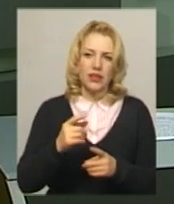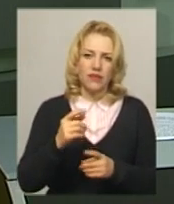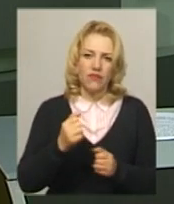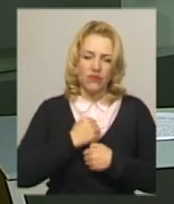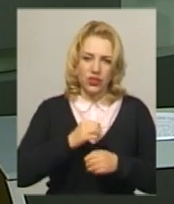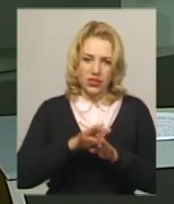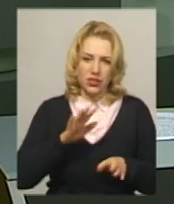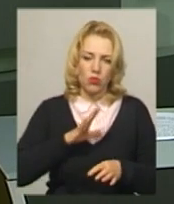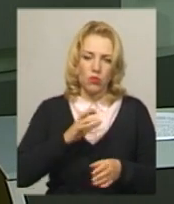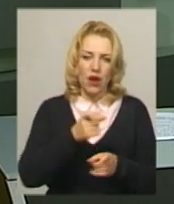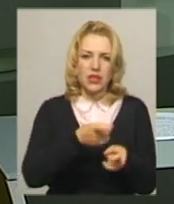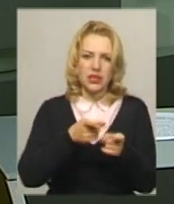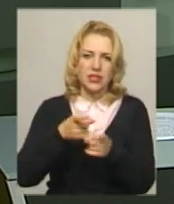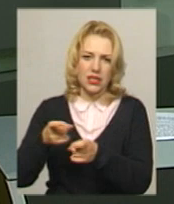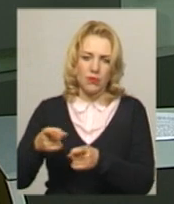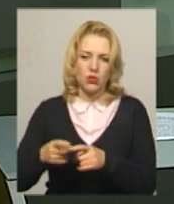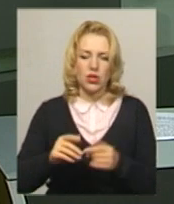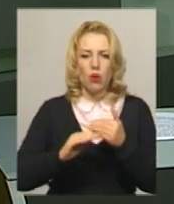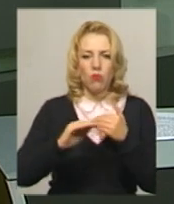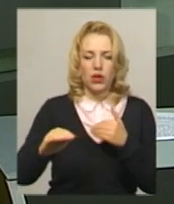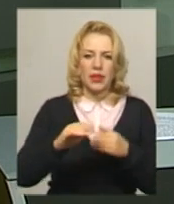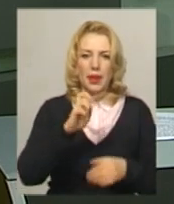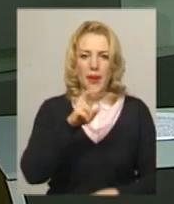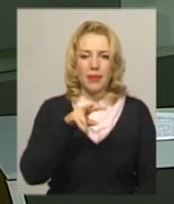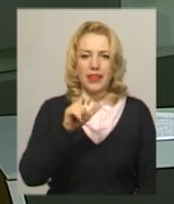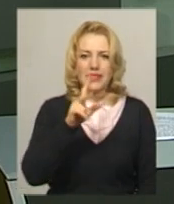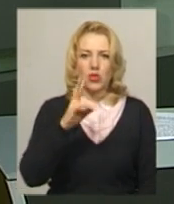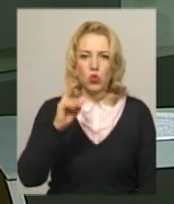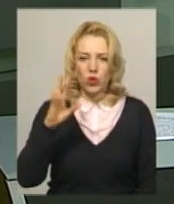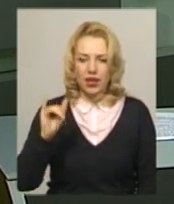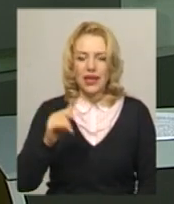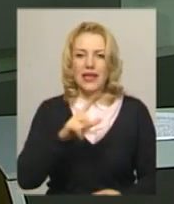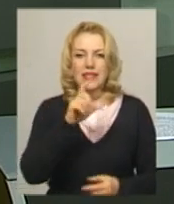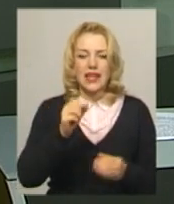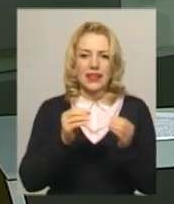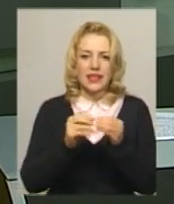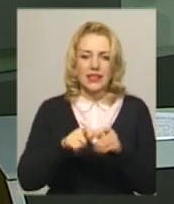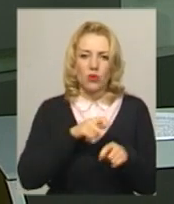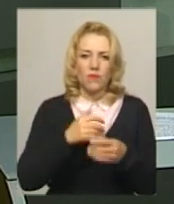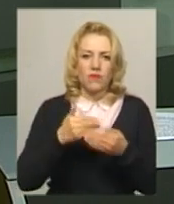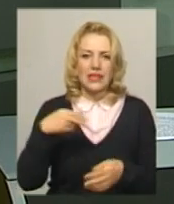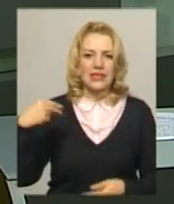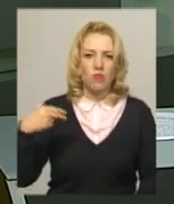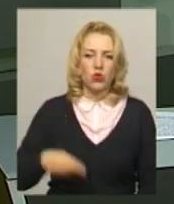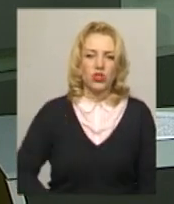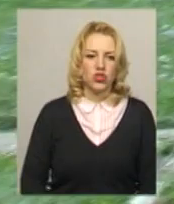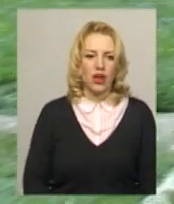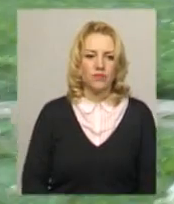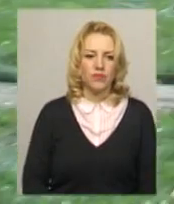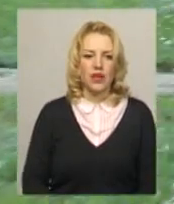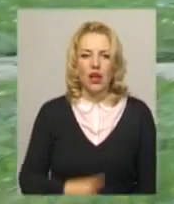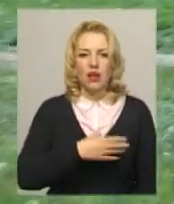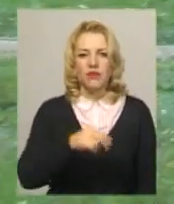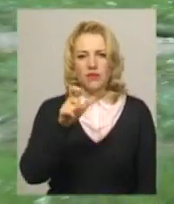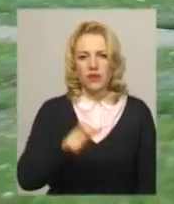побували на стрільбах на полігоні Близнюки за 10 кілометрів від Запоріжжя. Як це було, бачив Микита Паршин. Львів